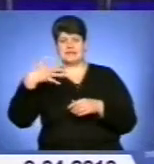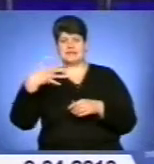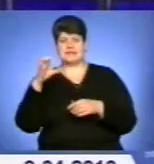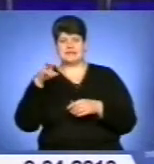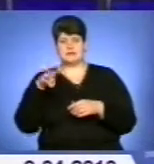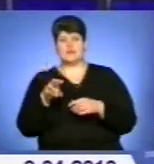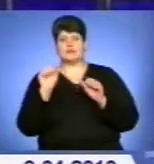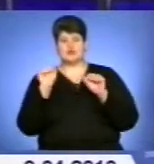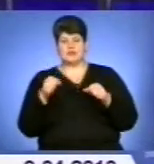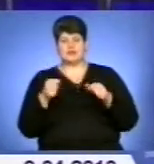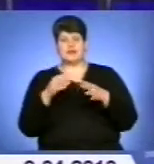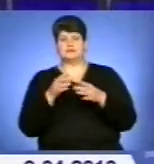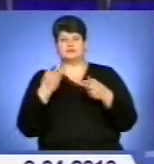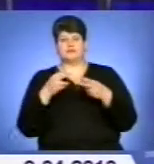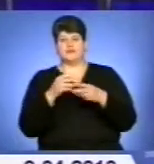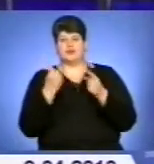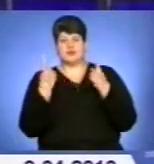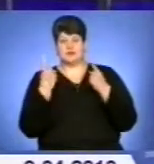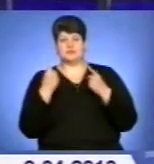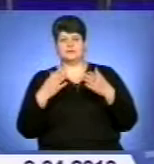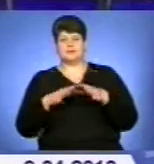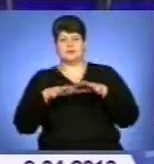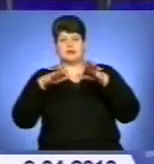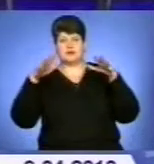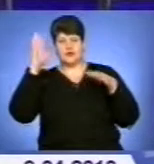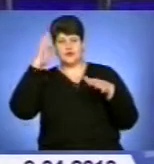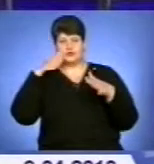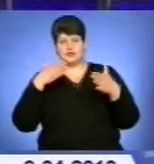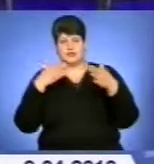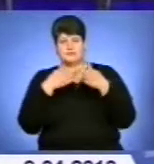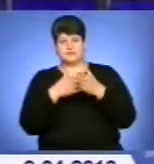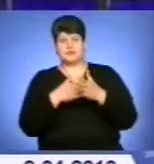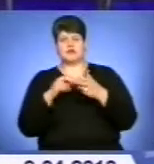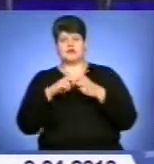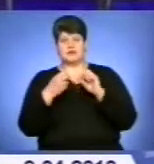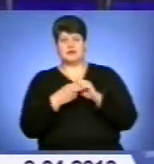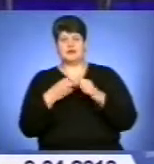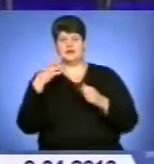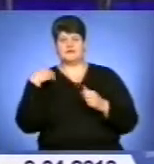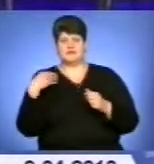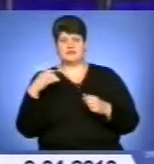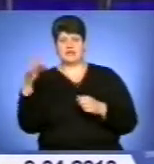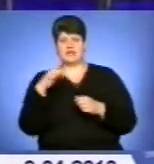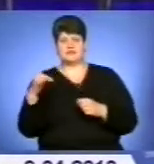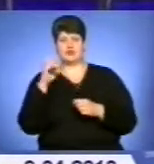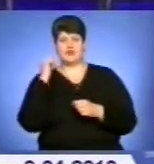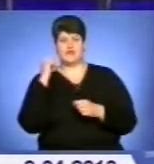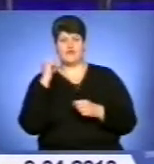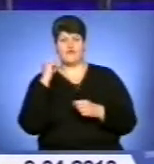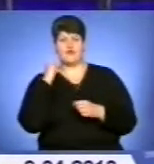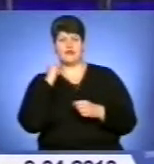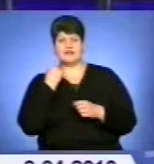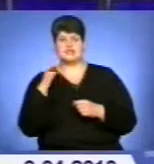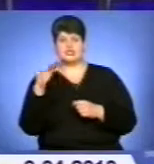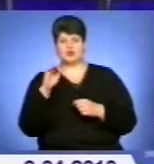відміток рівні води на території Тернопільської, Хмельницької, Львівської, Івано-Франківської, Рівненської, Волинської, Житомирської та